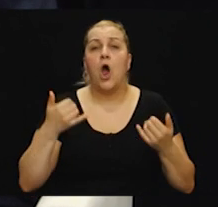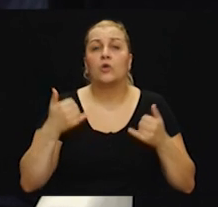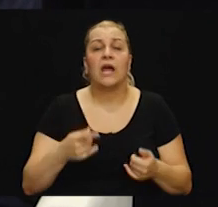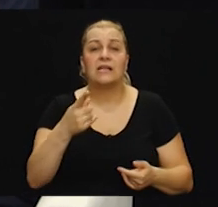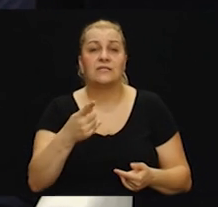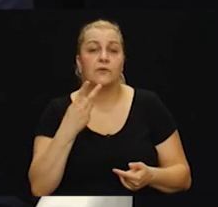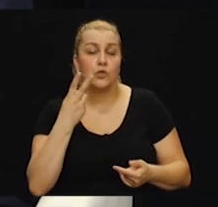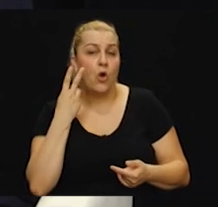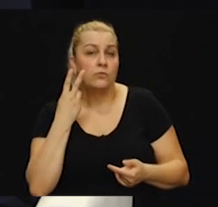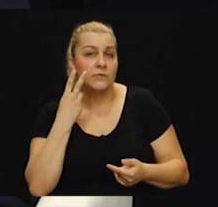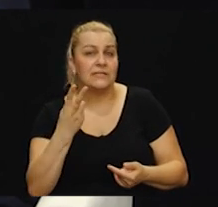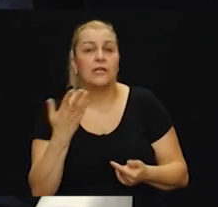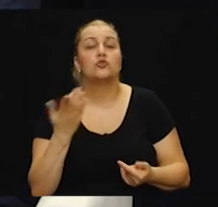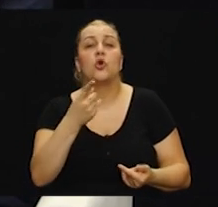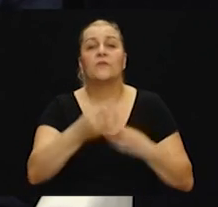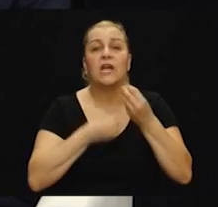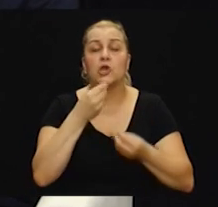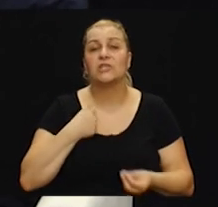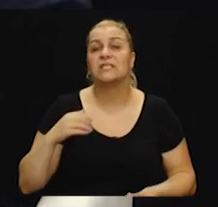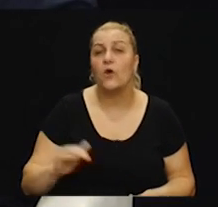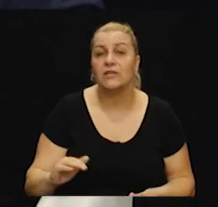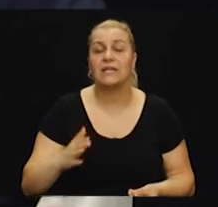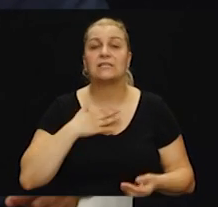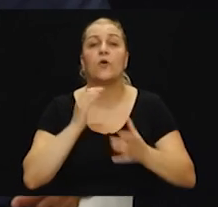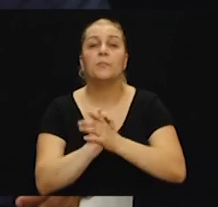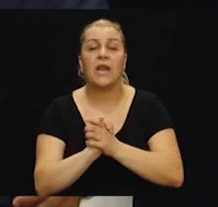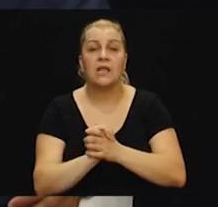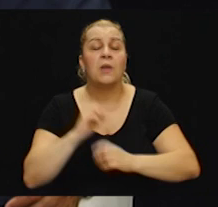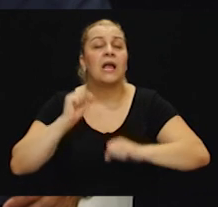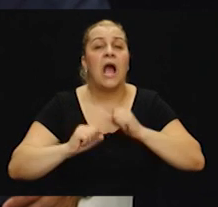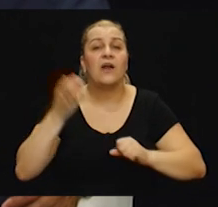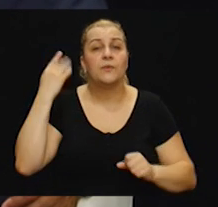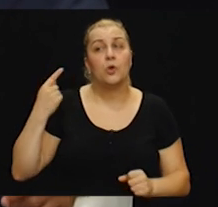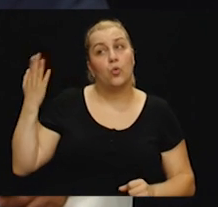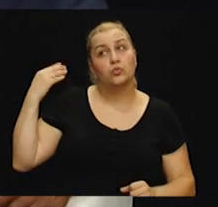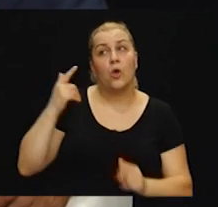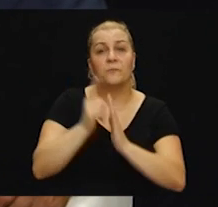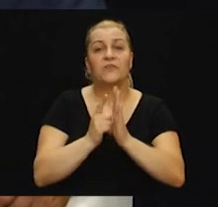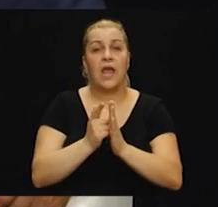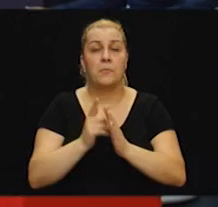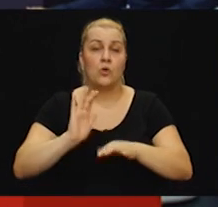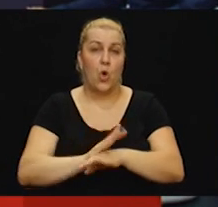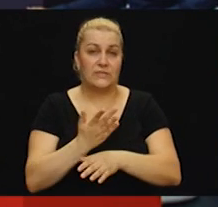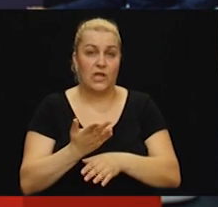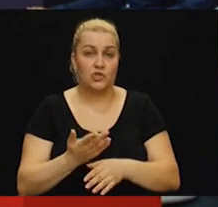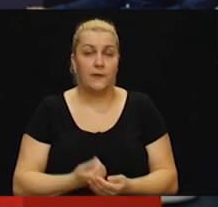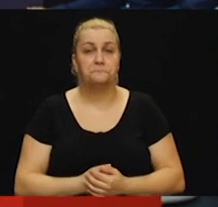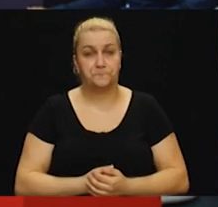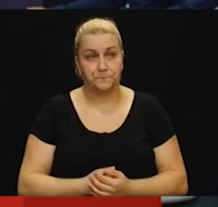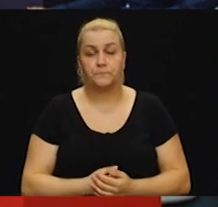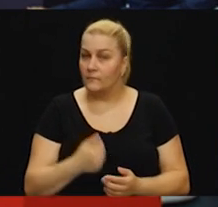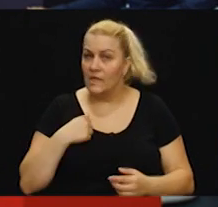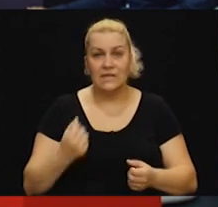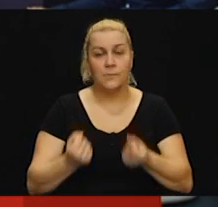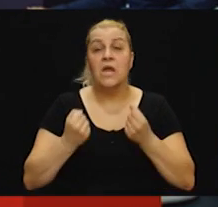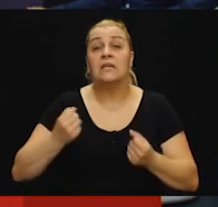kažete u vašoj djeci, prijateljima? Kakav je to osjećaj tada staviti se u to kontekst vremena? Ja sam izuzetno